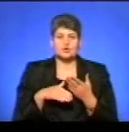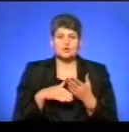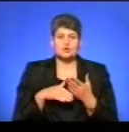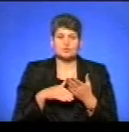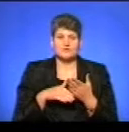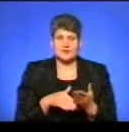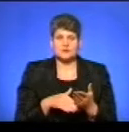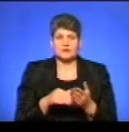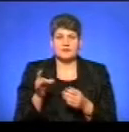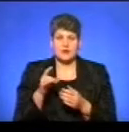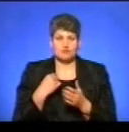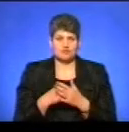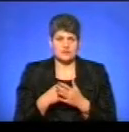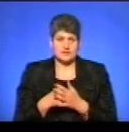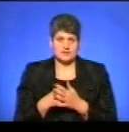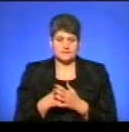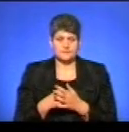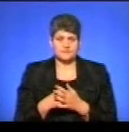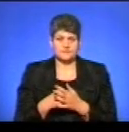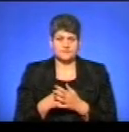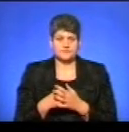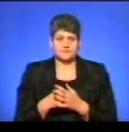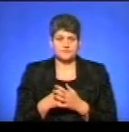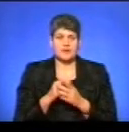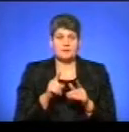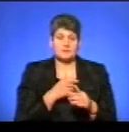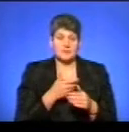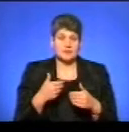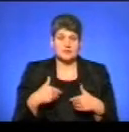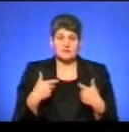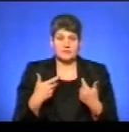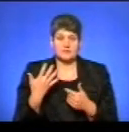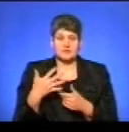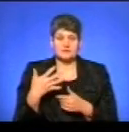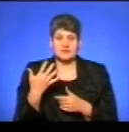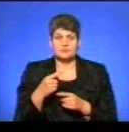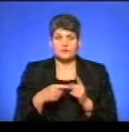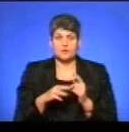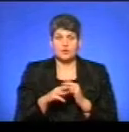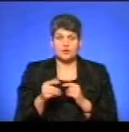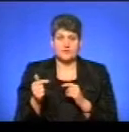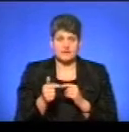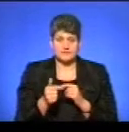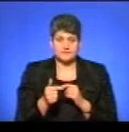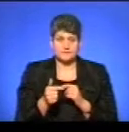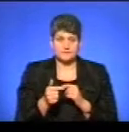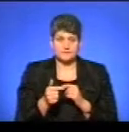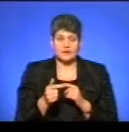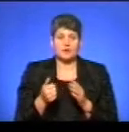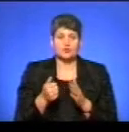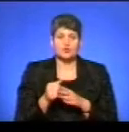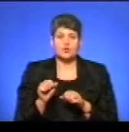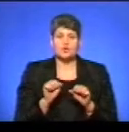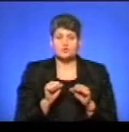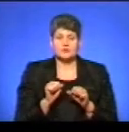райбюджетам. Таким чином ми запропонували 55,5 мільйонів гривень, до розподілу